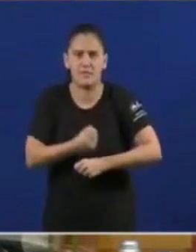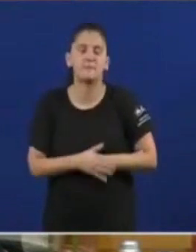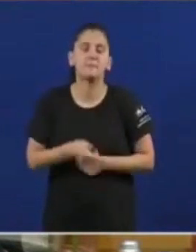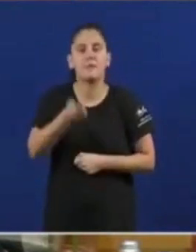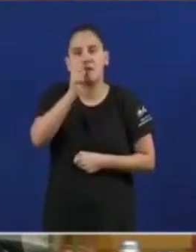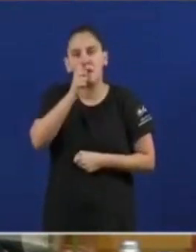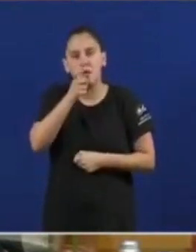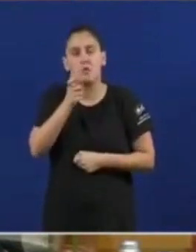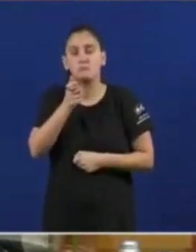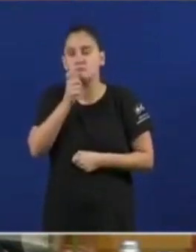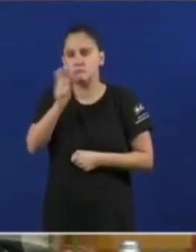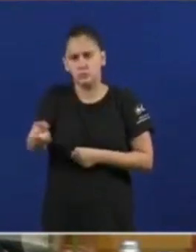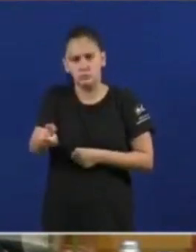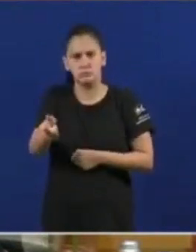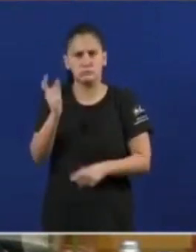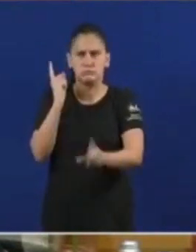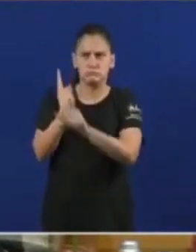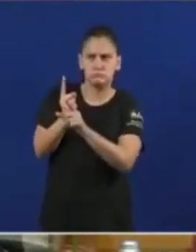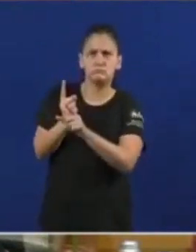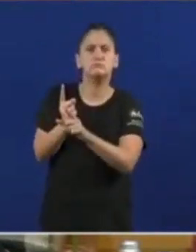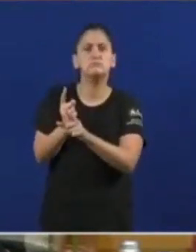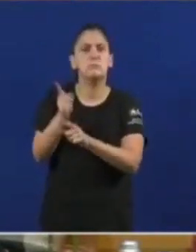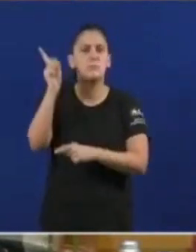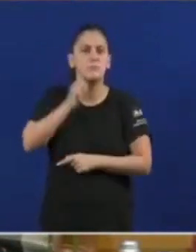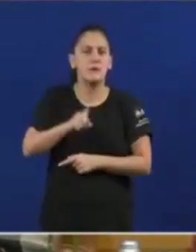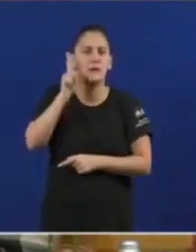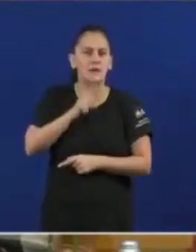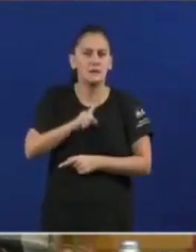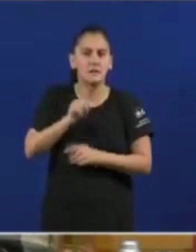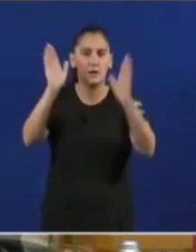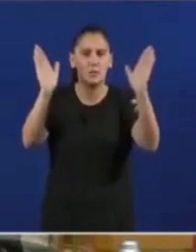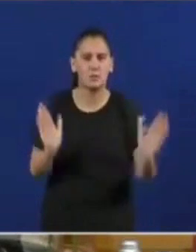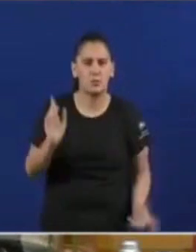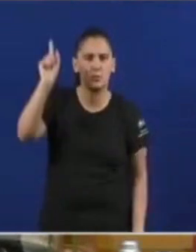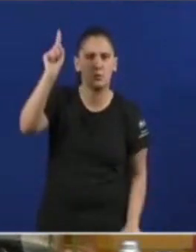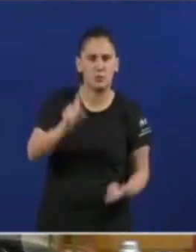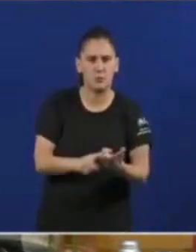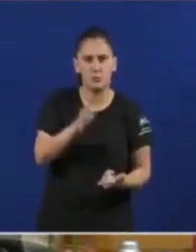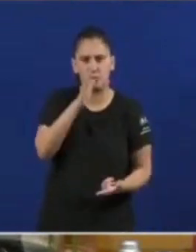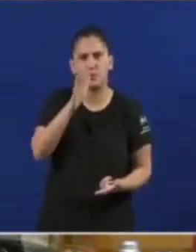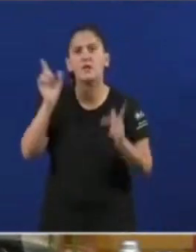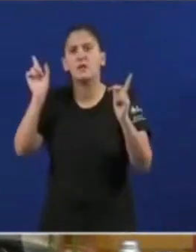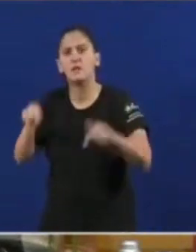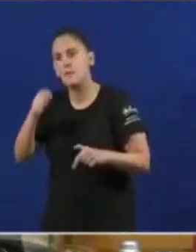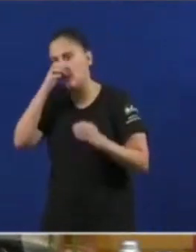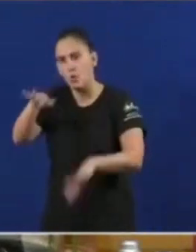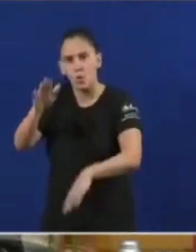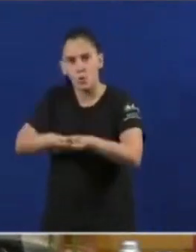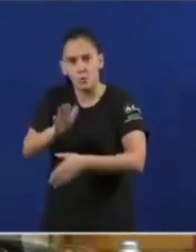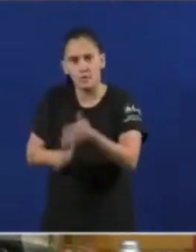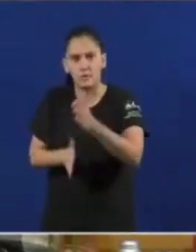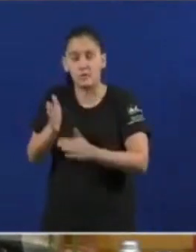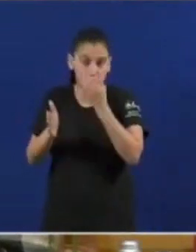acusa a oposición de mentir no valeirado dos encoros. Feijó culpa a industria do baixo